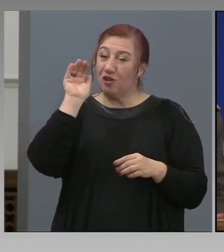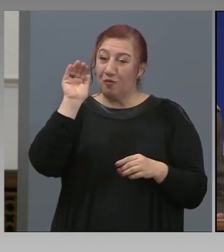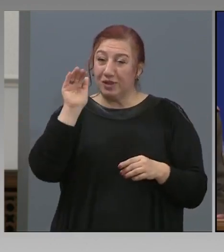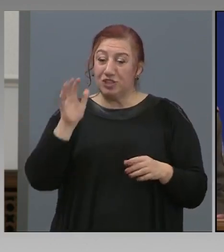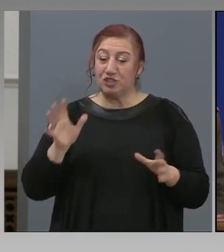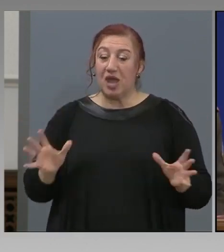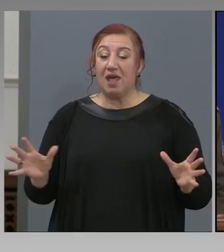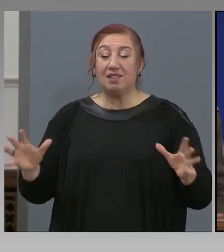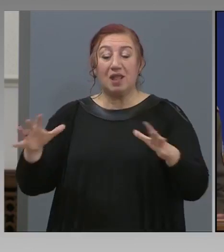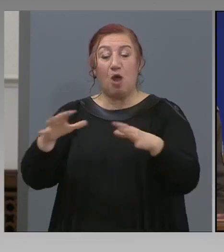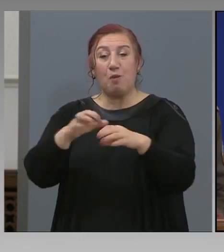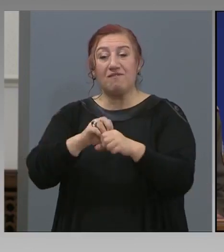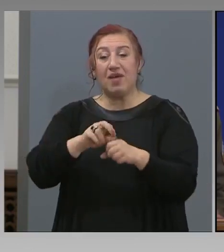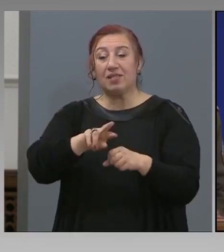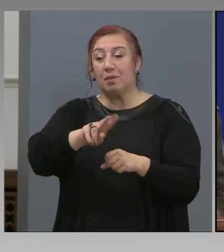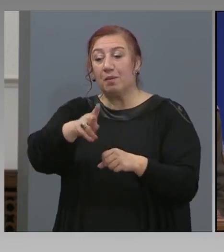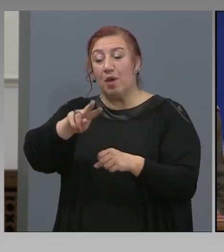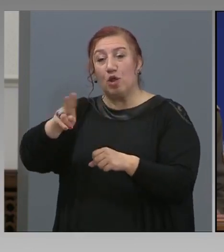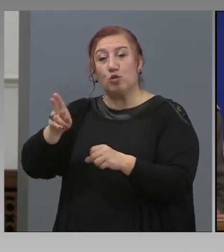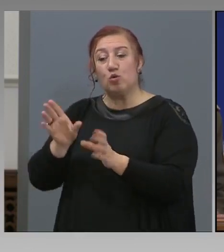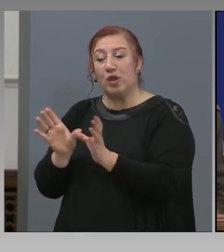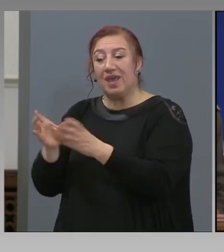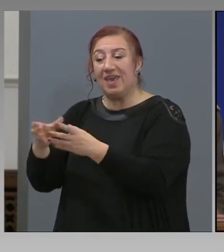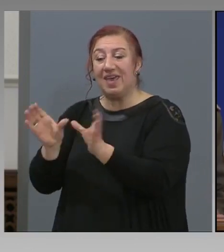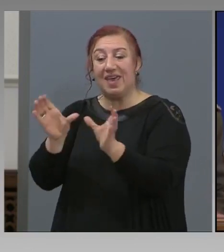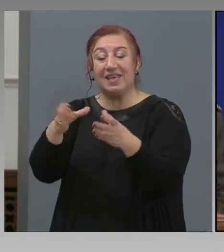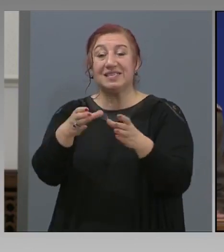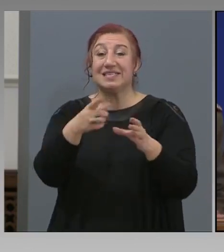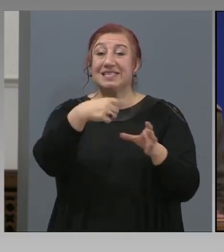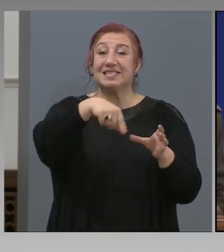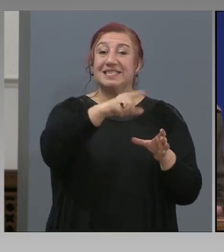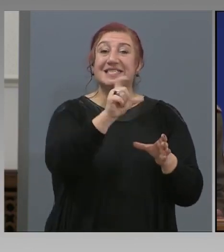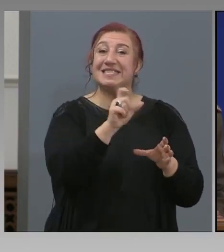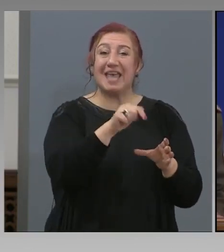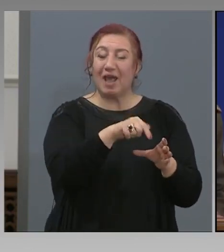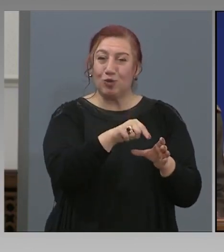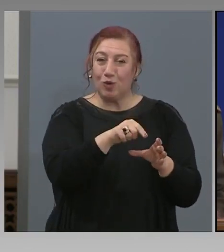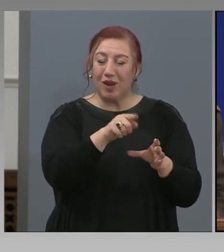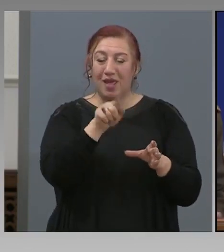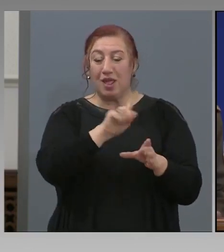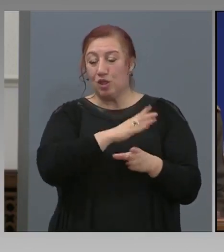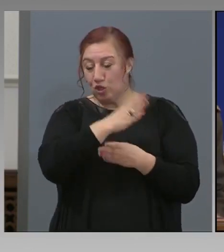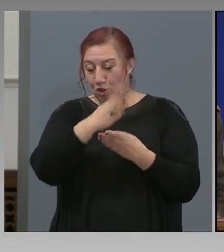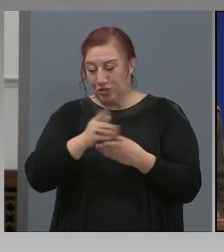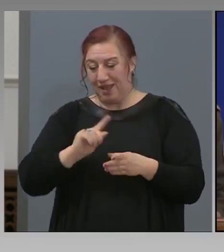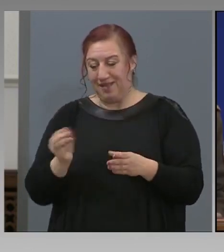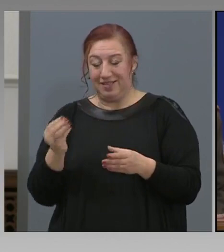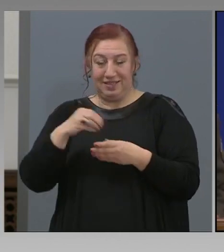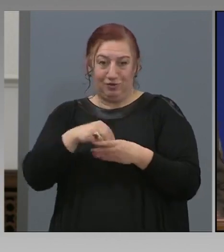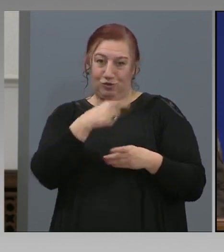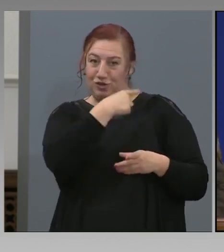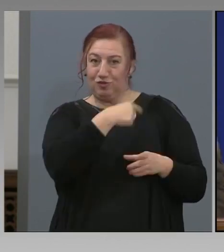обхващаме и други сектори, които до този момент не са обхванати в него. Благодаря.